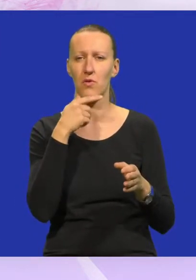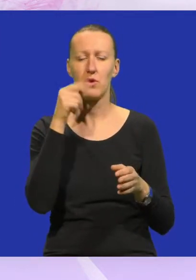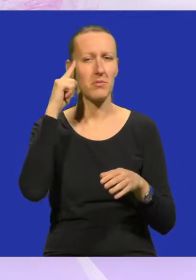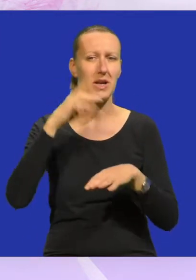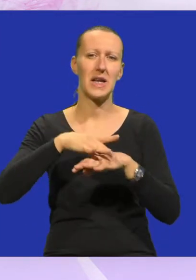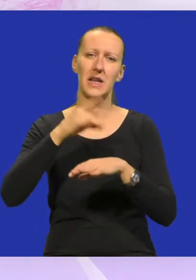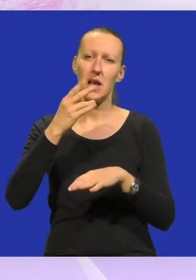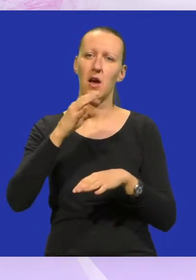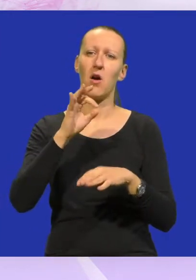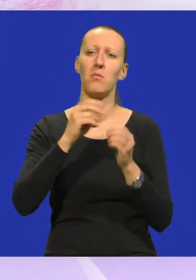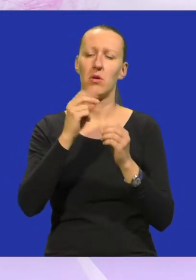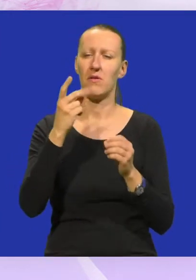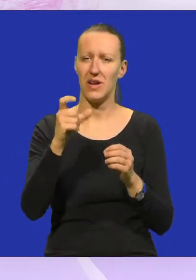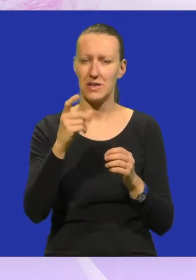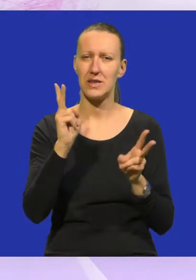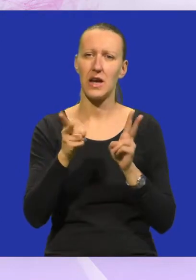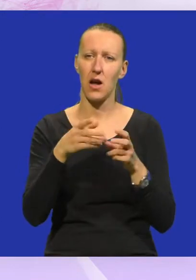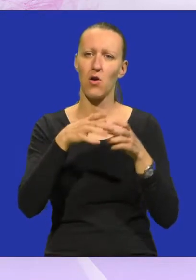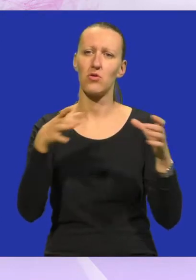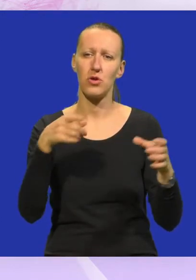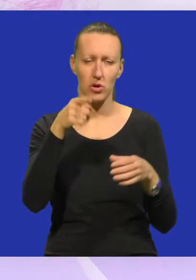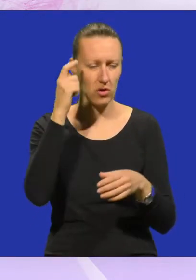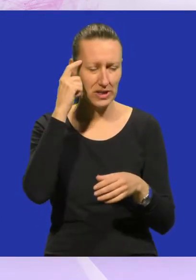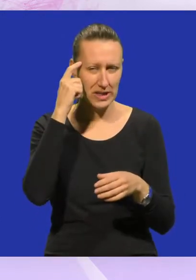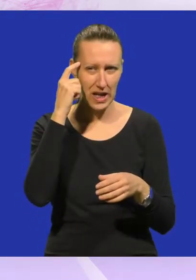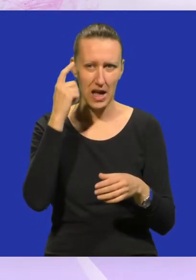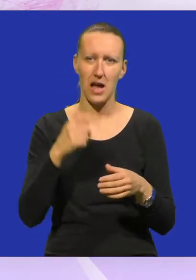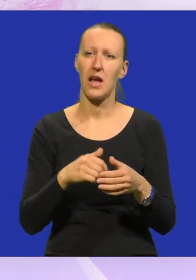ideju Obrovca o tome kako se širi to znanje,